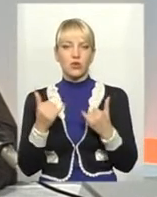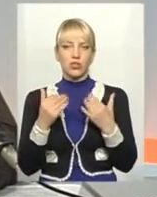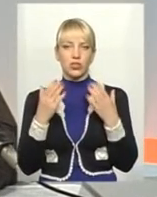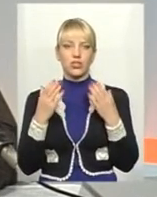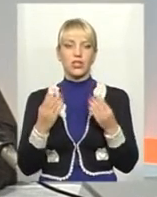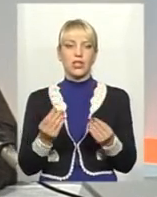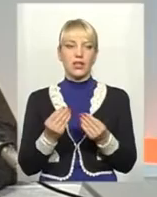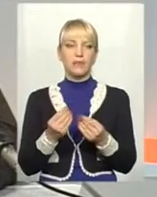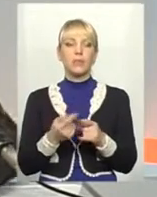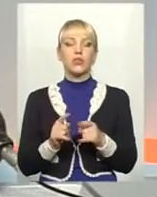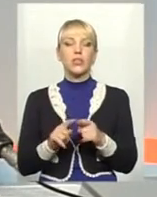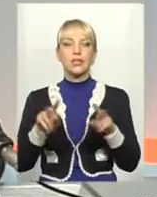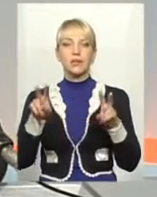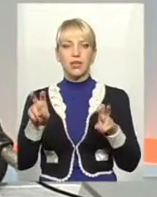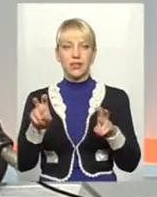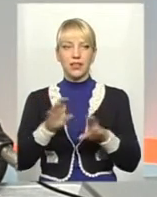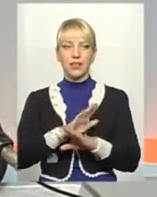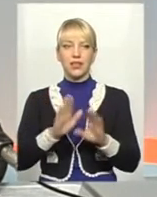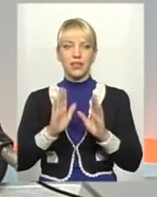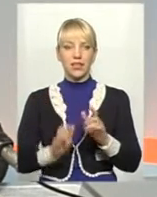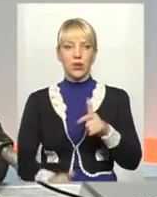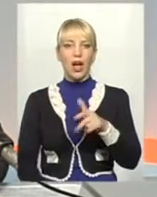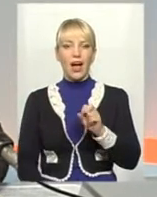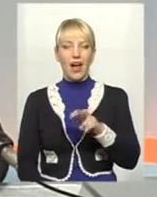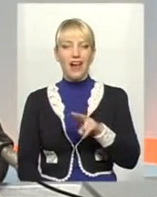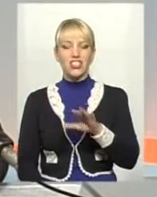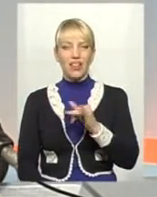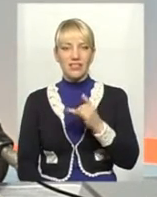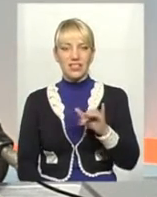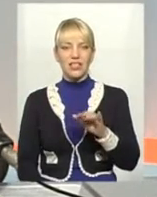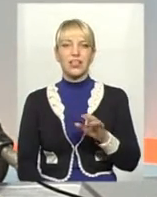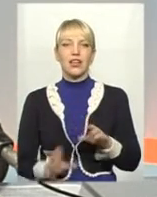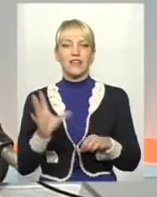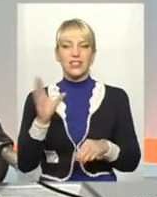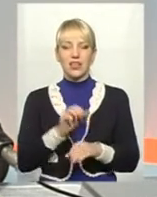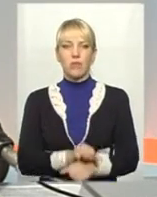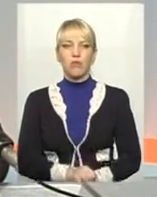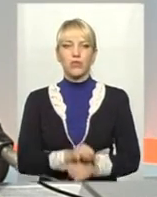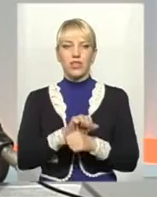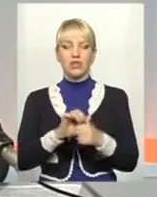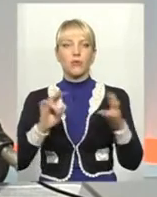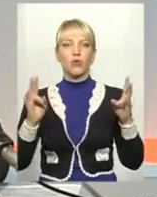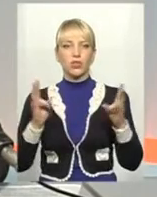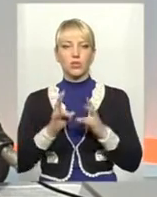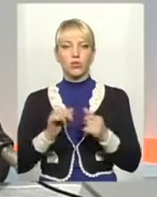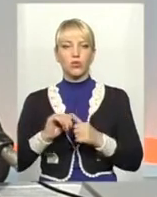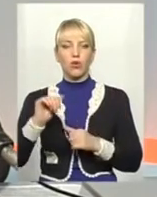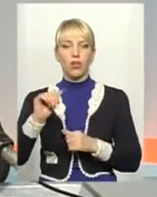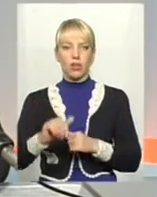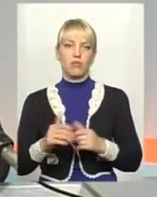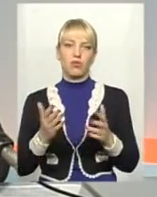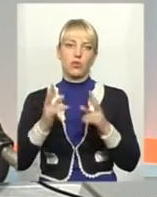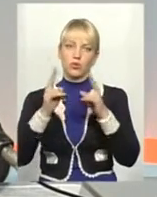момент ця тематика не тільки гальчевська, взагалі повстання потребує окремого якогось